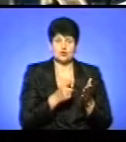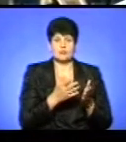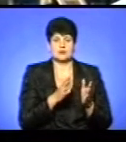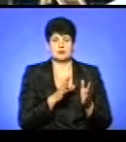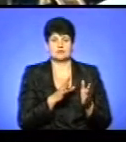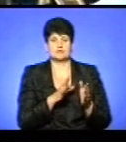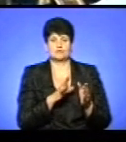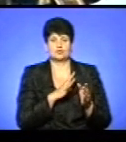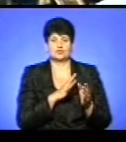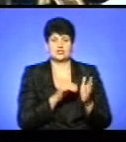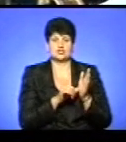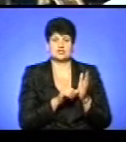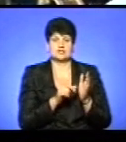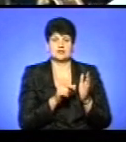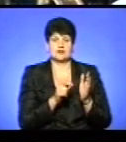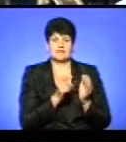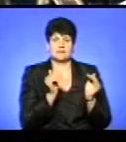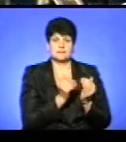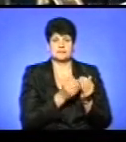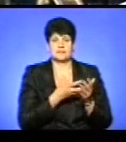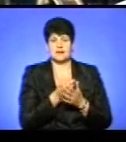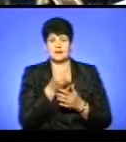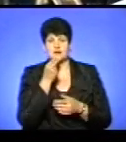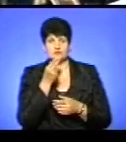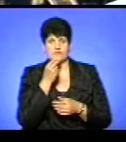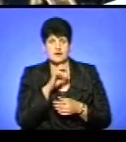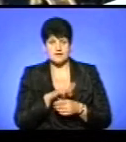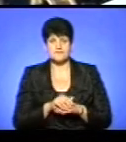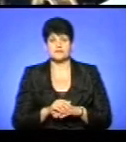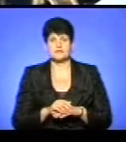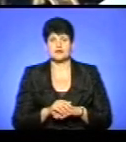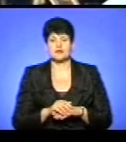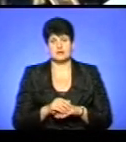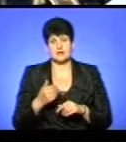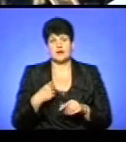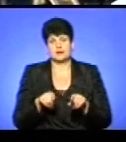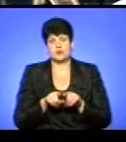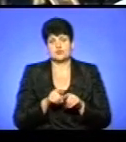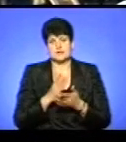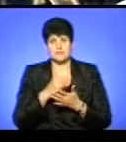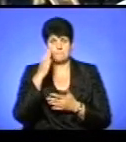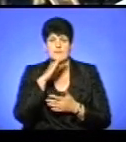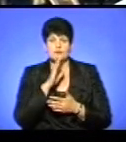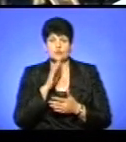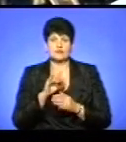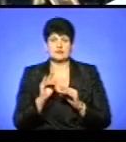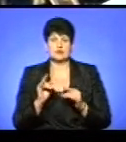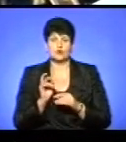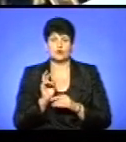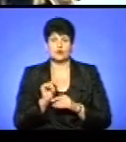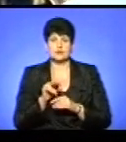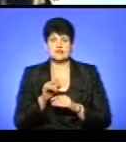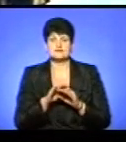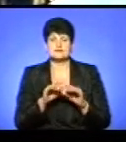десь приблизно на 6 гривень більша плата за харчування. Тоді я також є батько, моя дитина ходила в садочок, я тоді